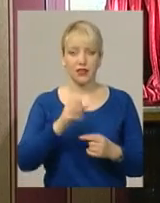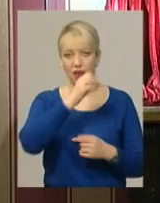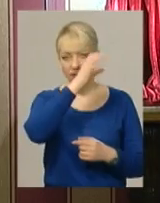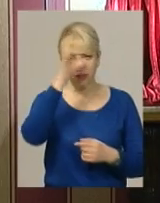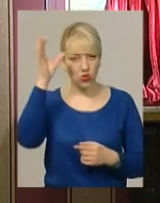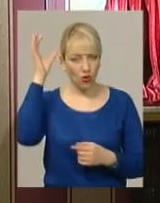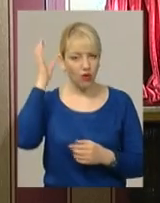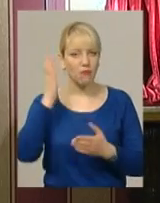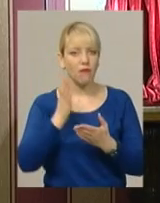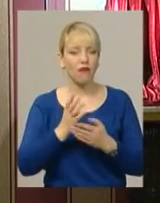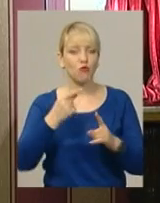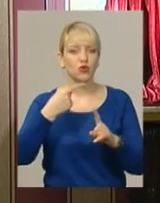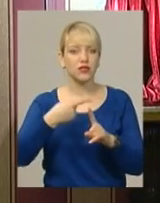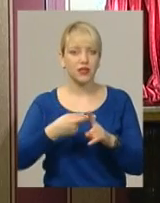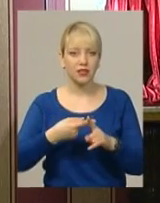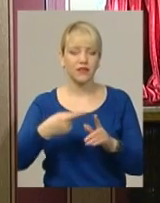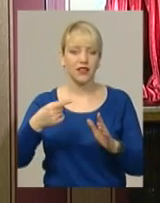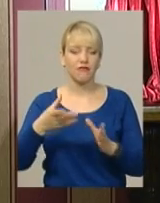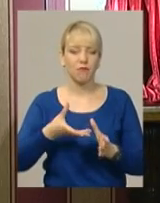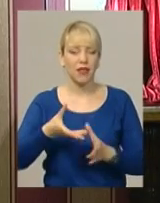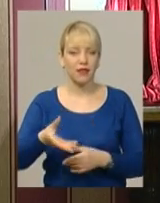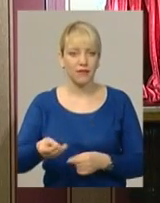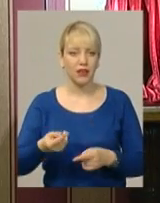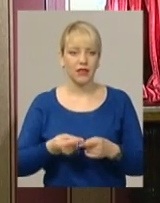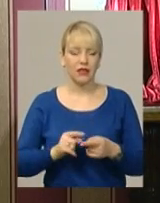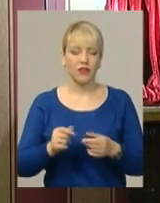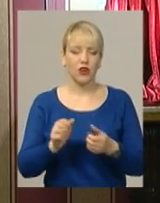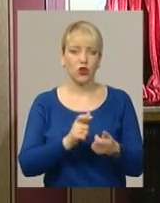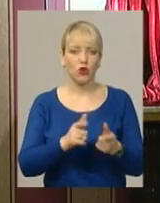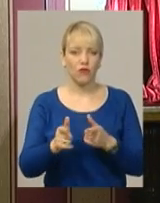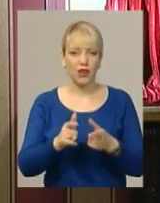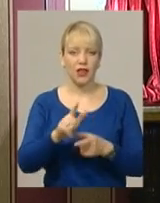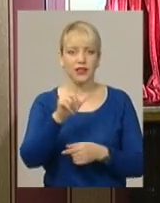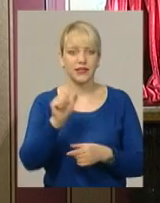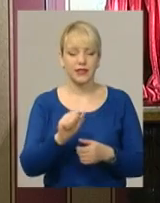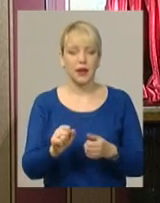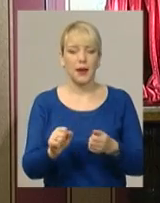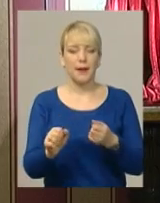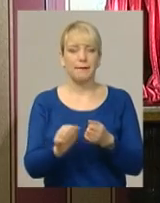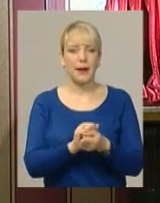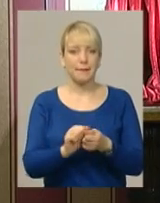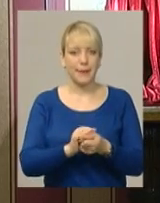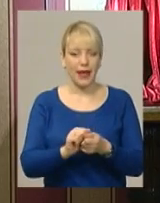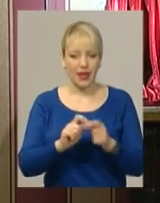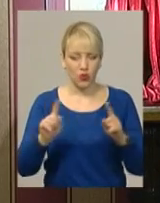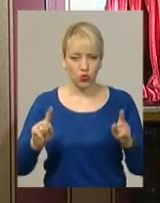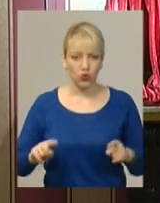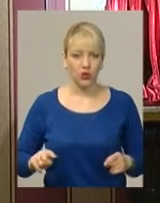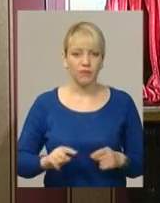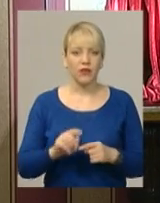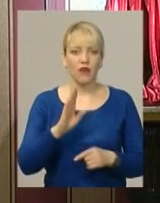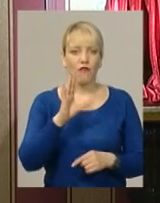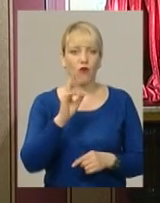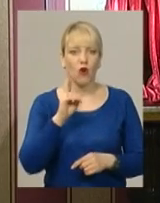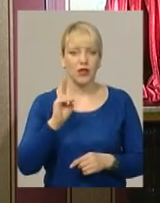І виготовляли цей вінок із паперу, воску, проволоки, штучних квітів